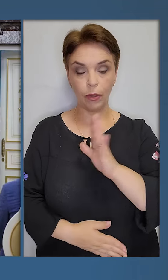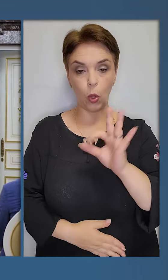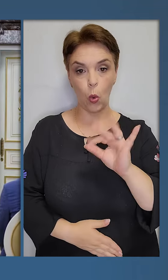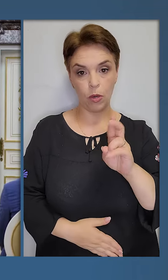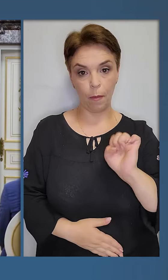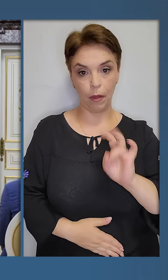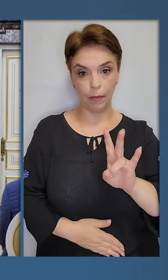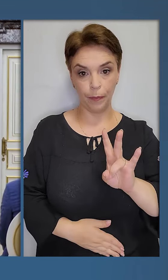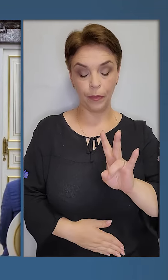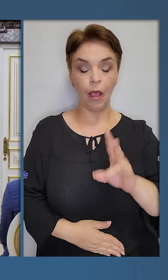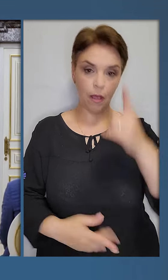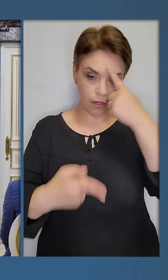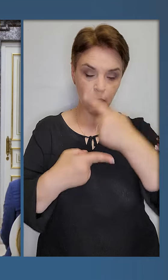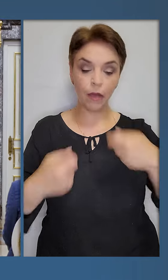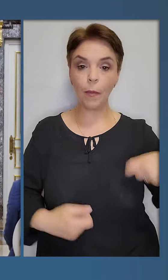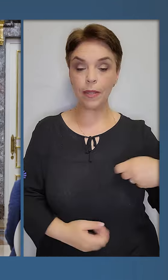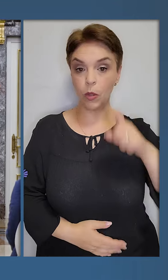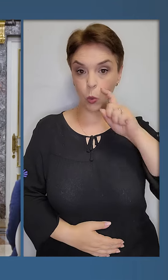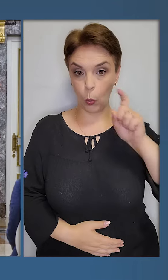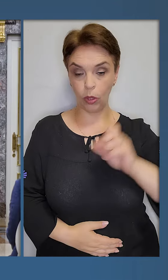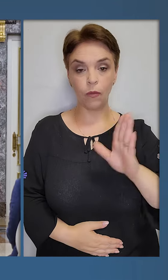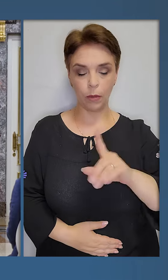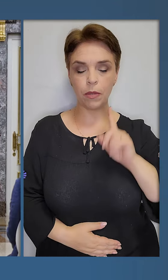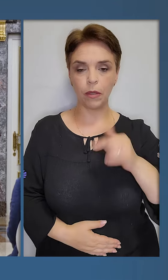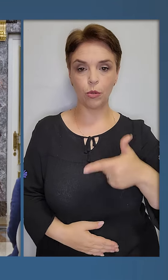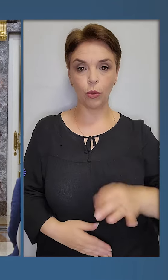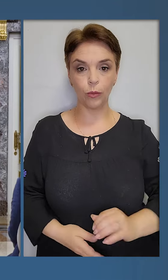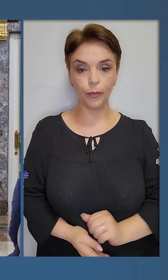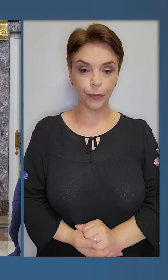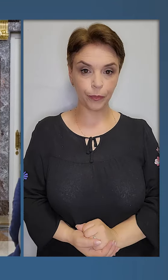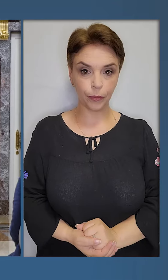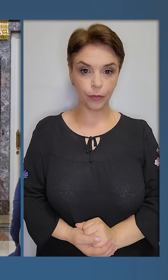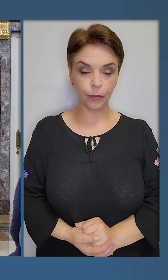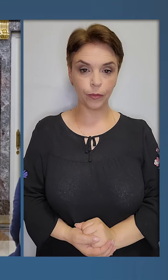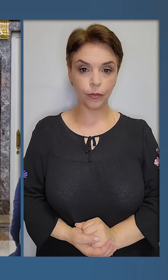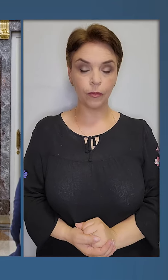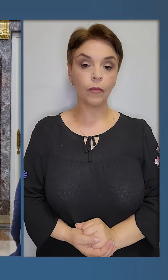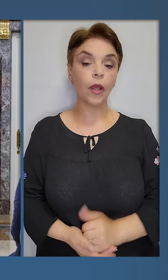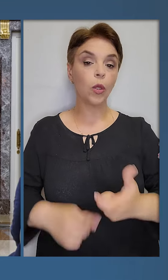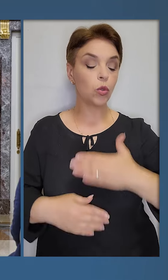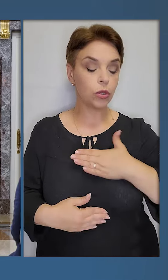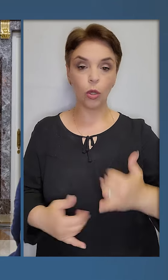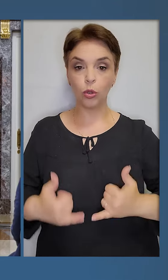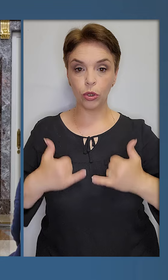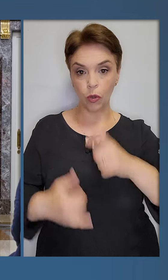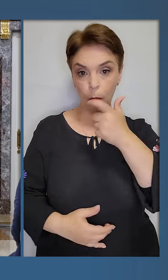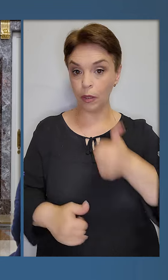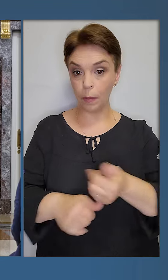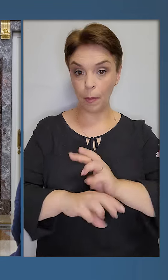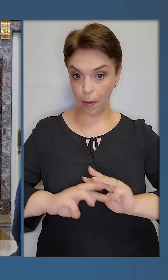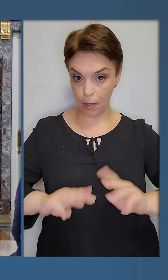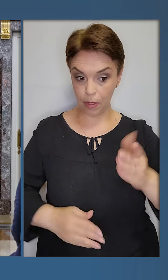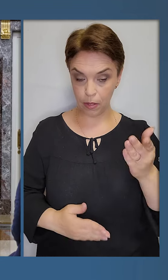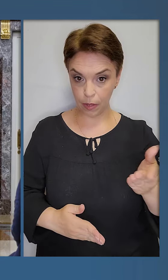Віктор Орбан. Заява президента України Володимира Зеленського. Дуже дякую, шановний пане прем'єр